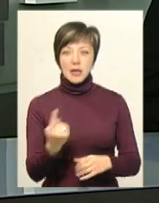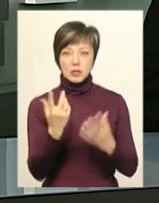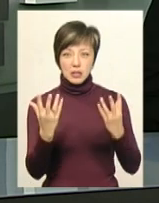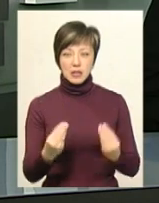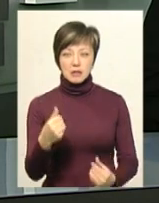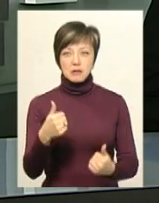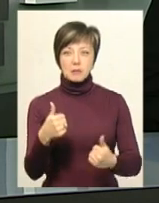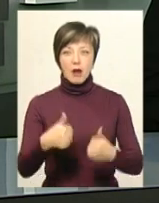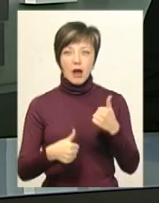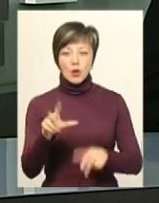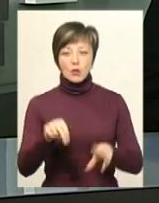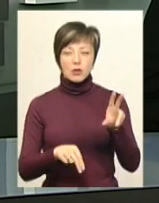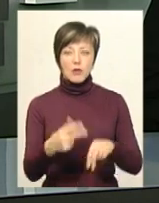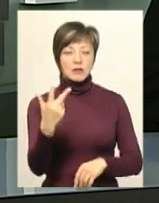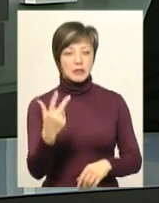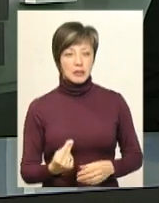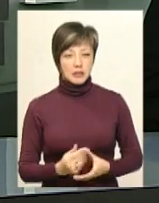змагань, розрахованих на три дні.